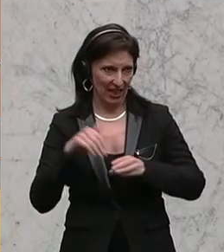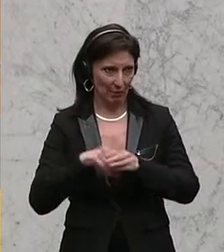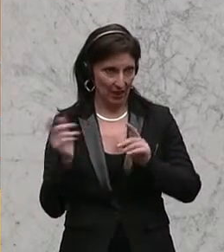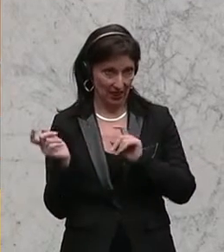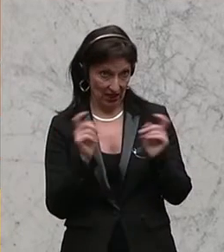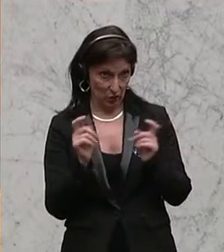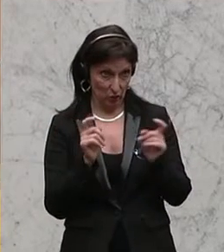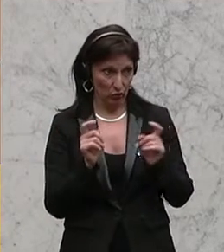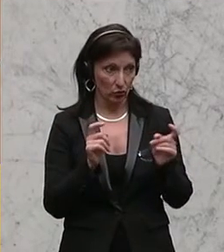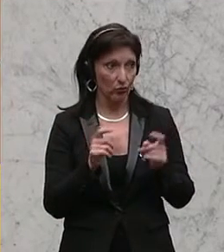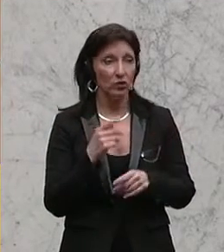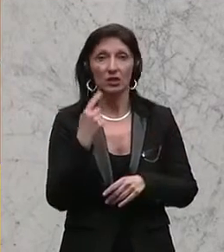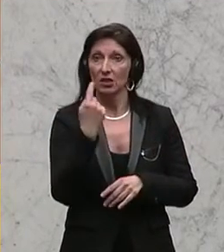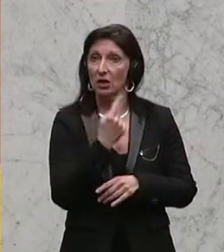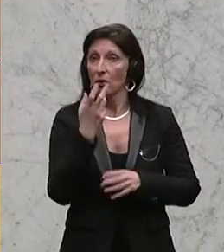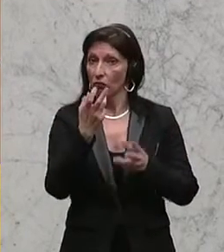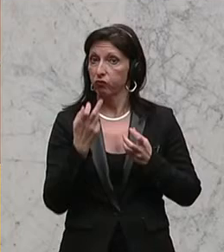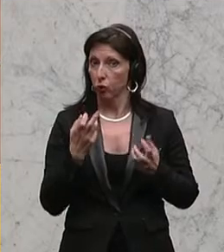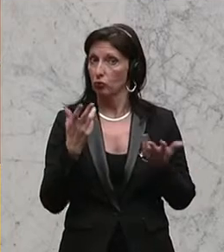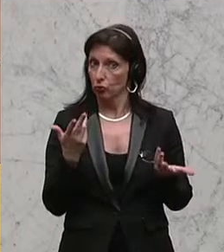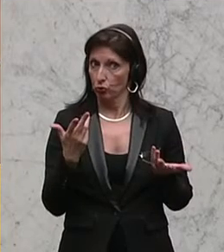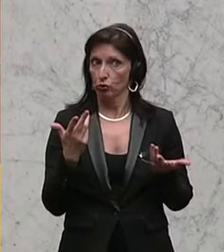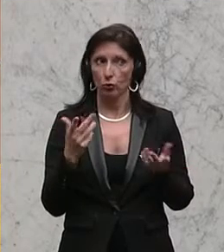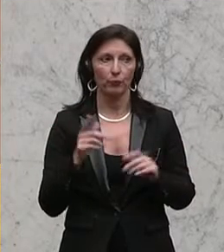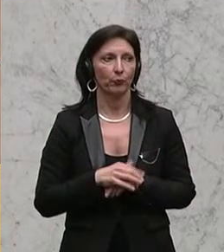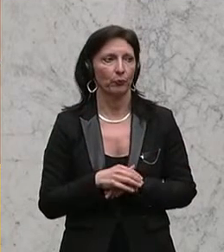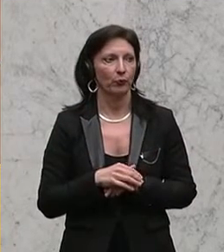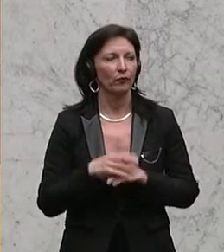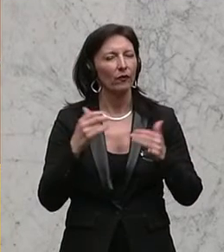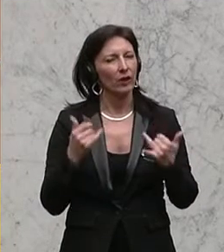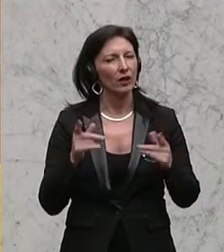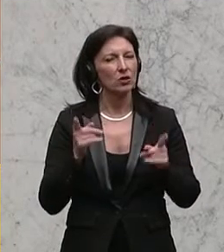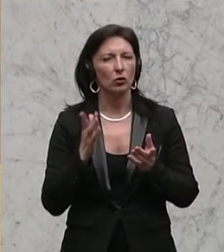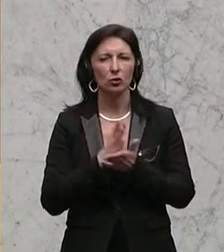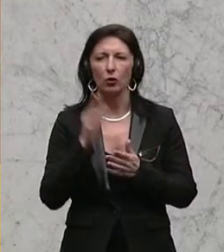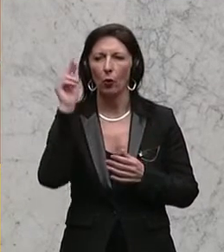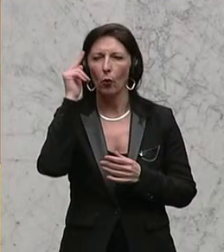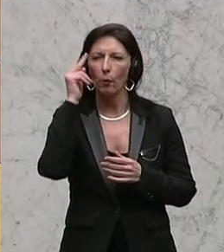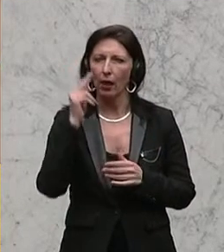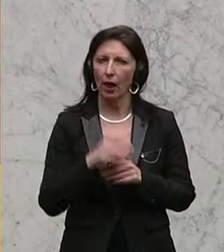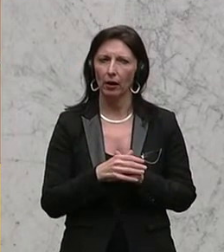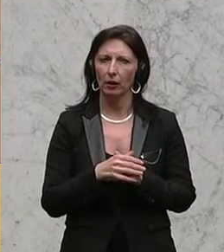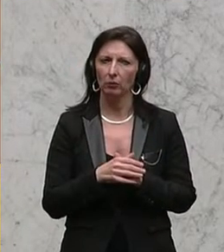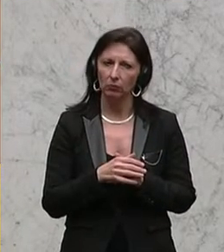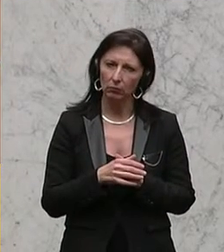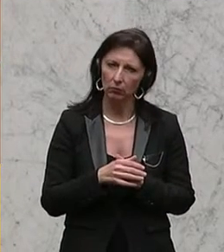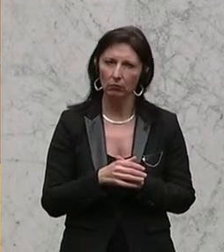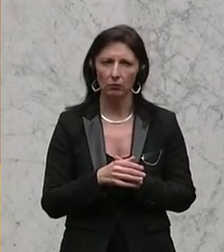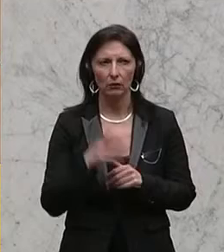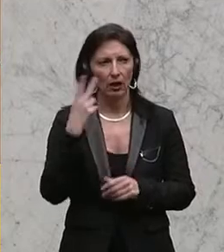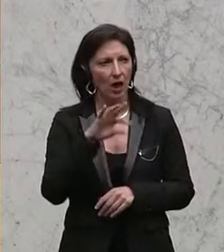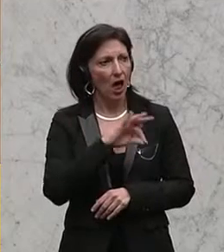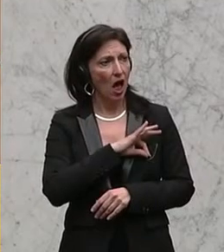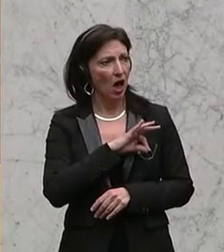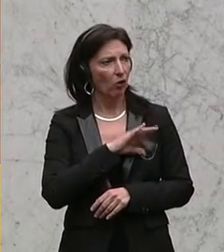explizit auf diesen Wunsch hin einberufen haben. Und da muss man schon ein bisschen nachdenken und sagen, geschätzter Herr Kollege